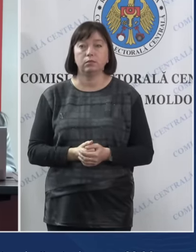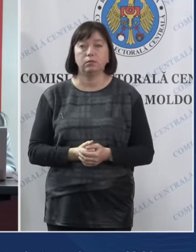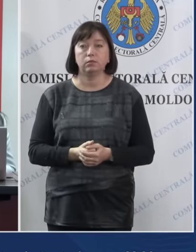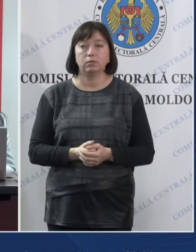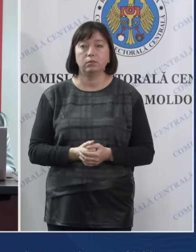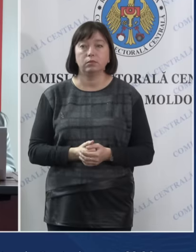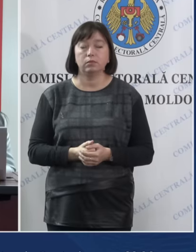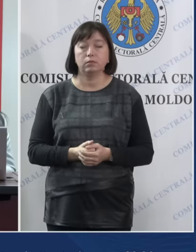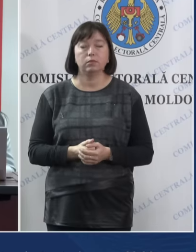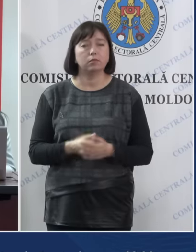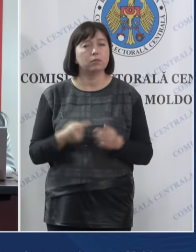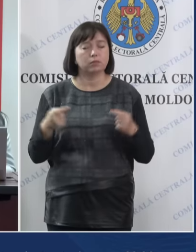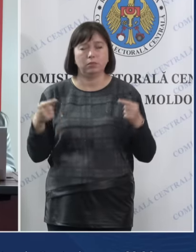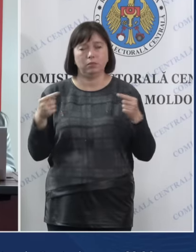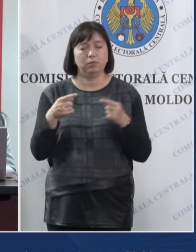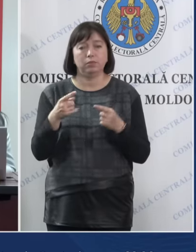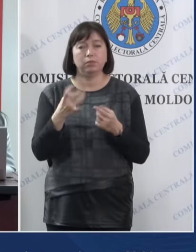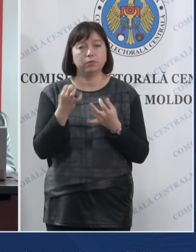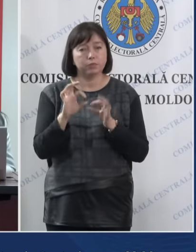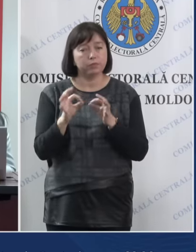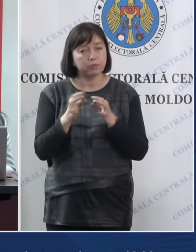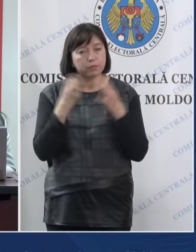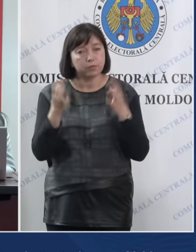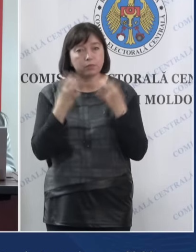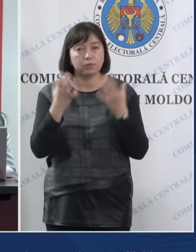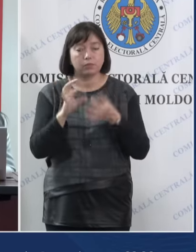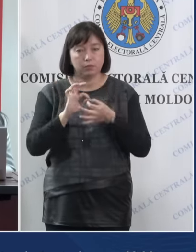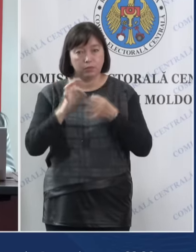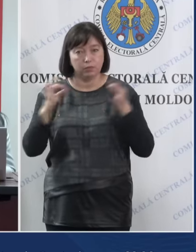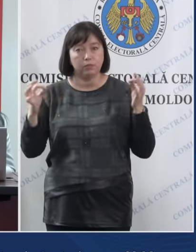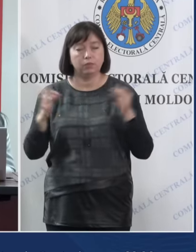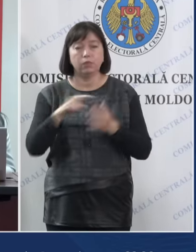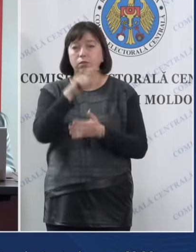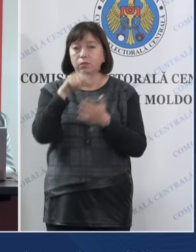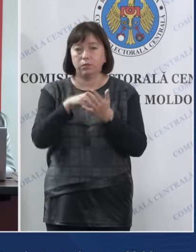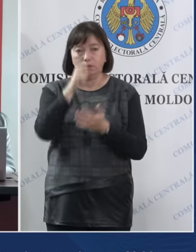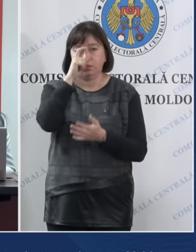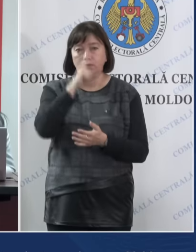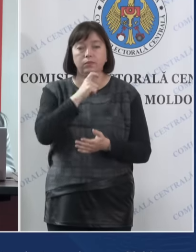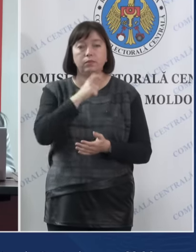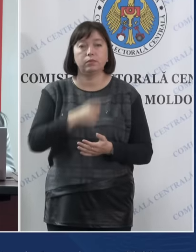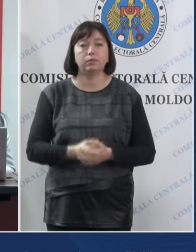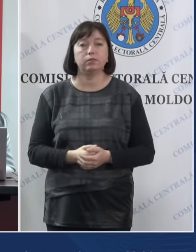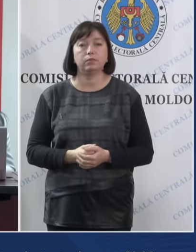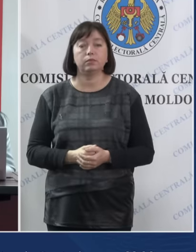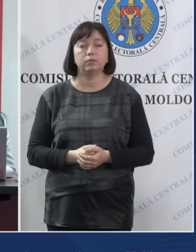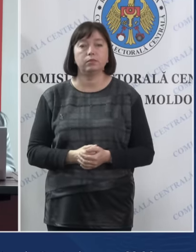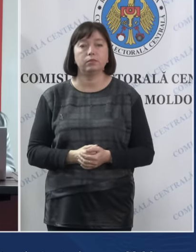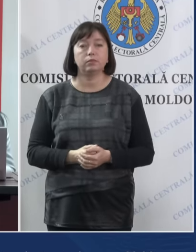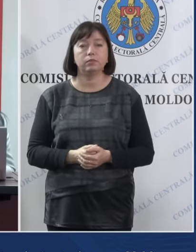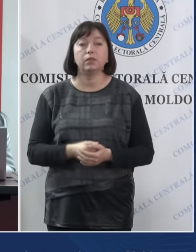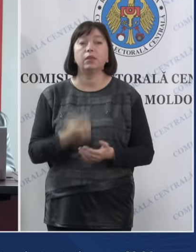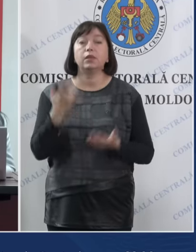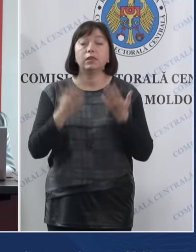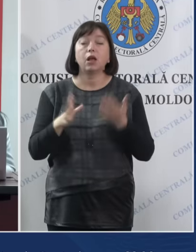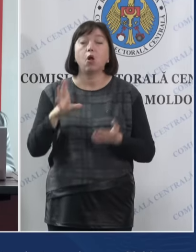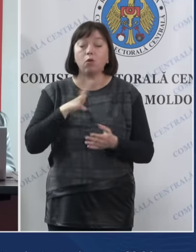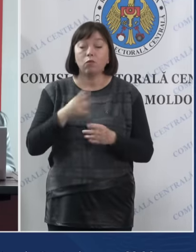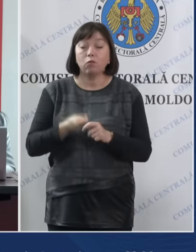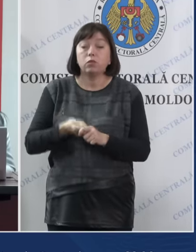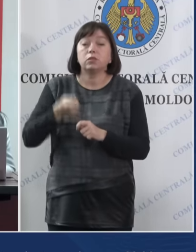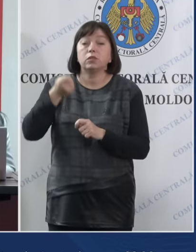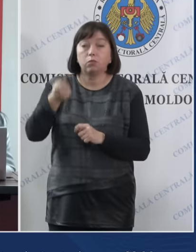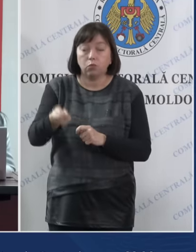Vă rugăm să precizați informația, întrebarea vă rugăm să o precizați. Dacă au fost depuse